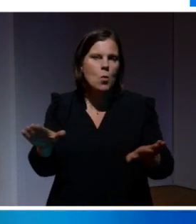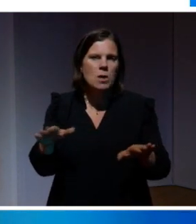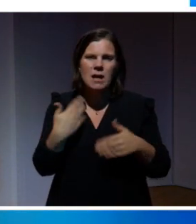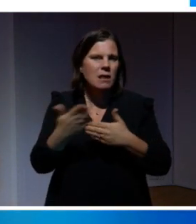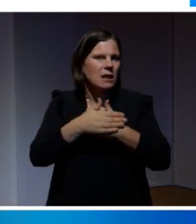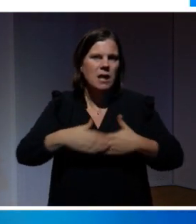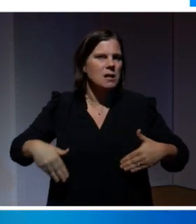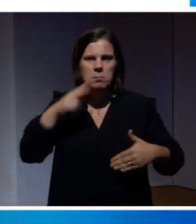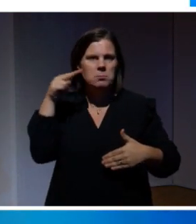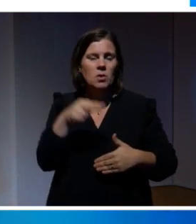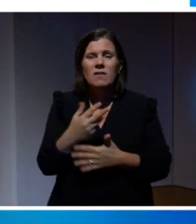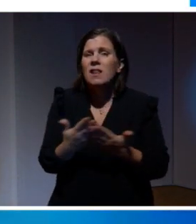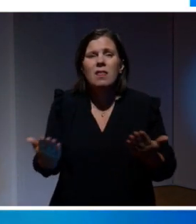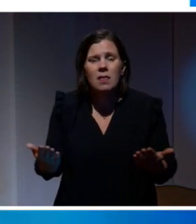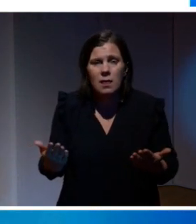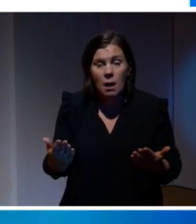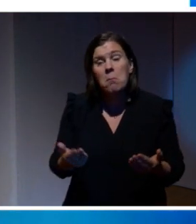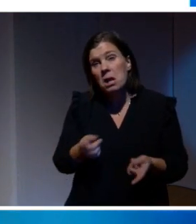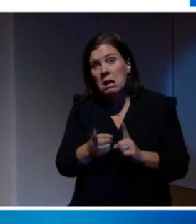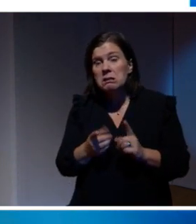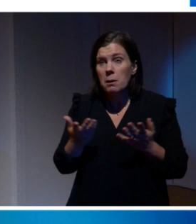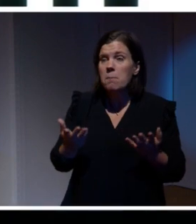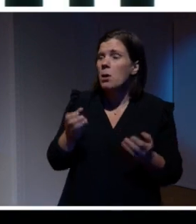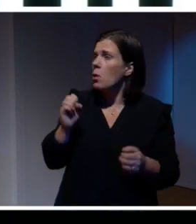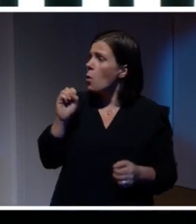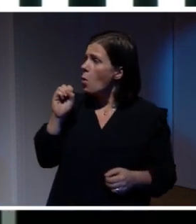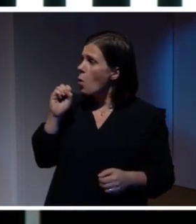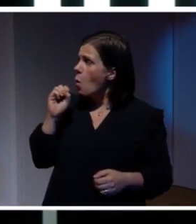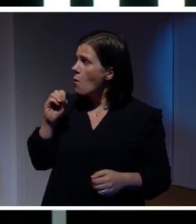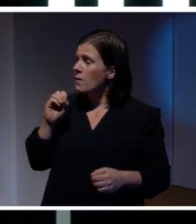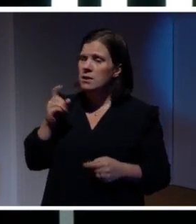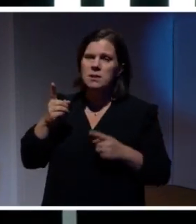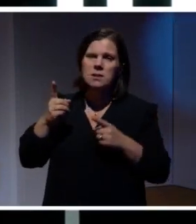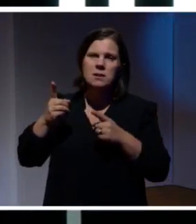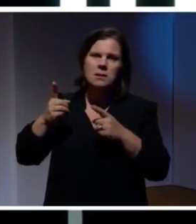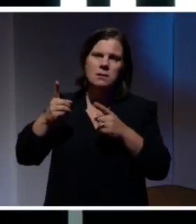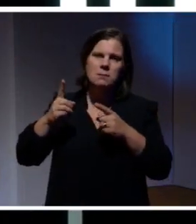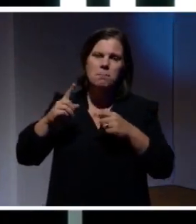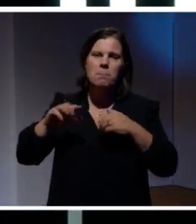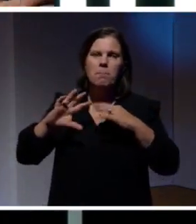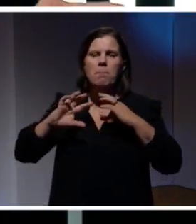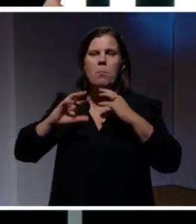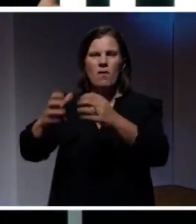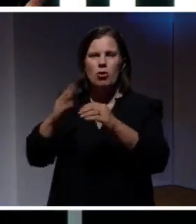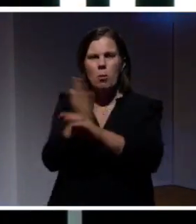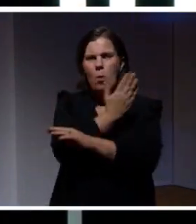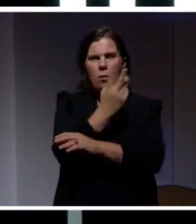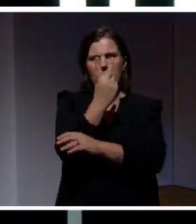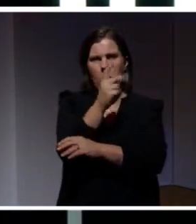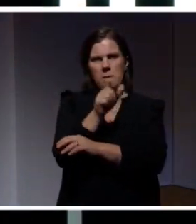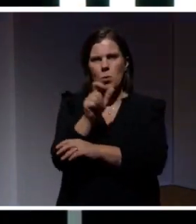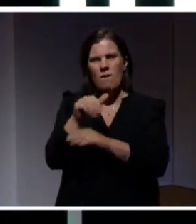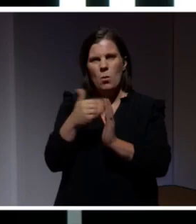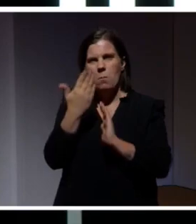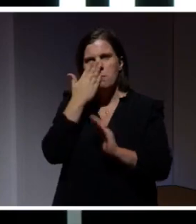integritetsperspektiv. Och det kanske är rimligt, men om vi bara spolar framåt litegrann i tiden och tar bort två personer från den här